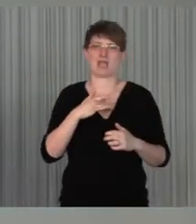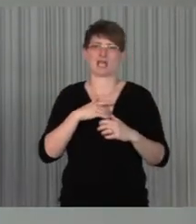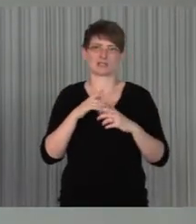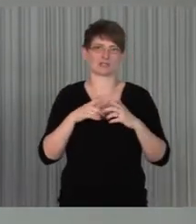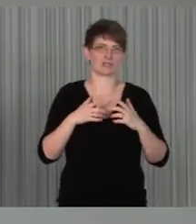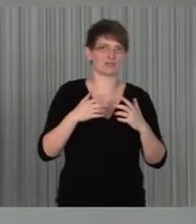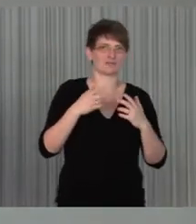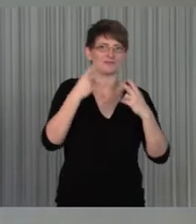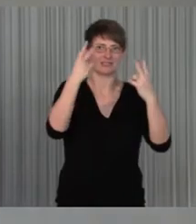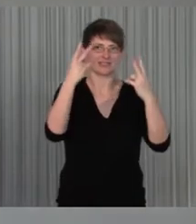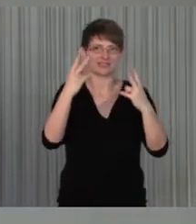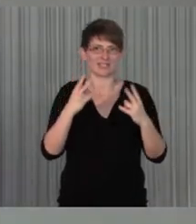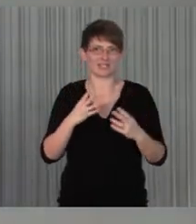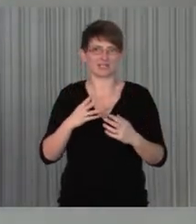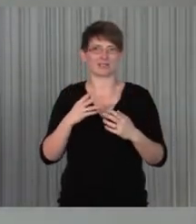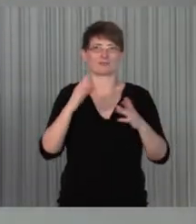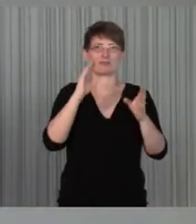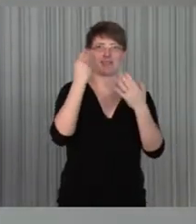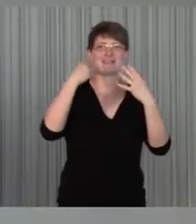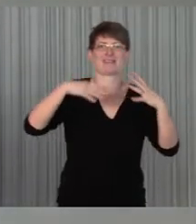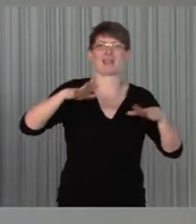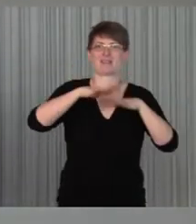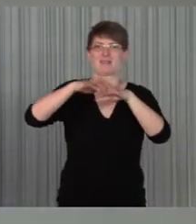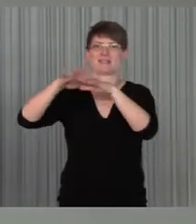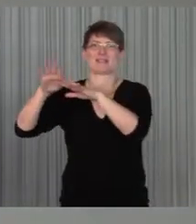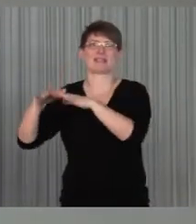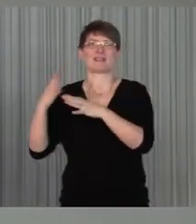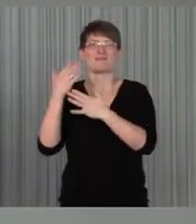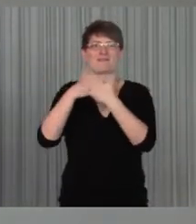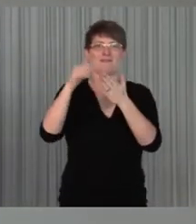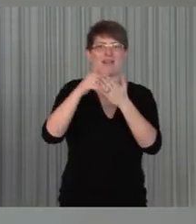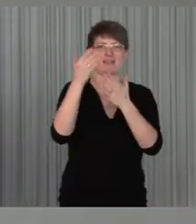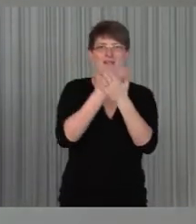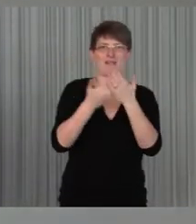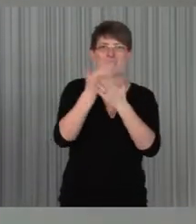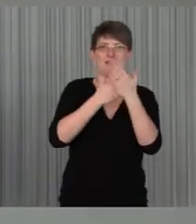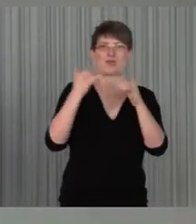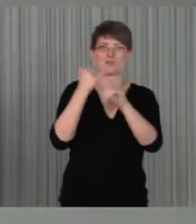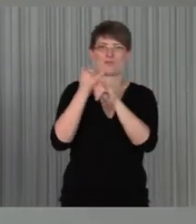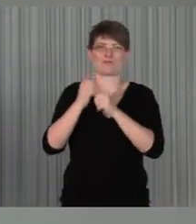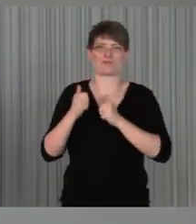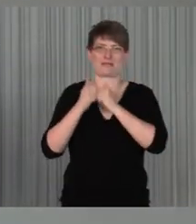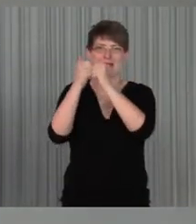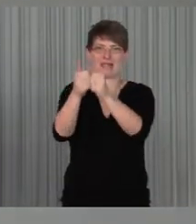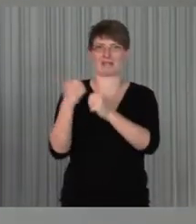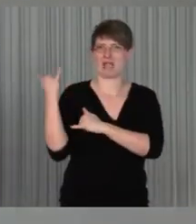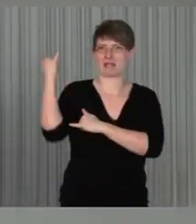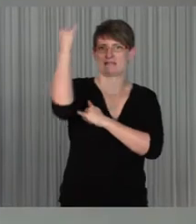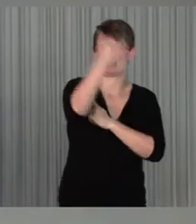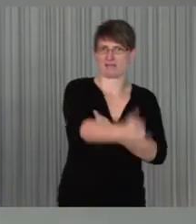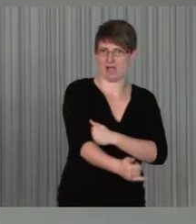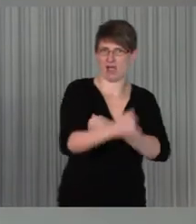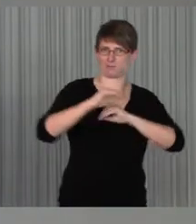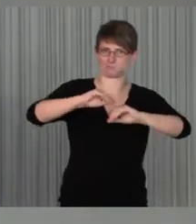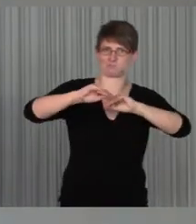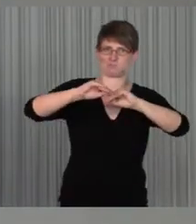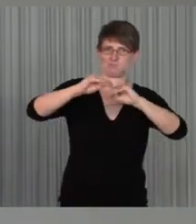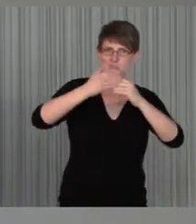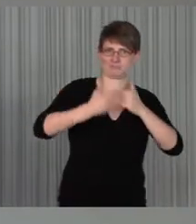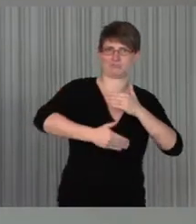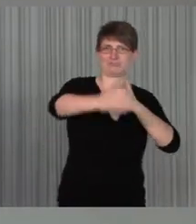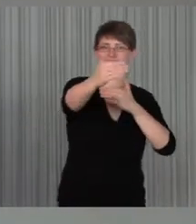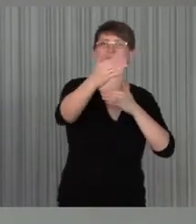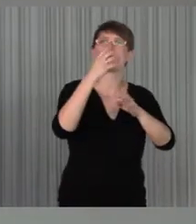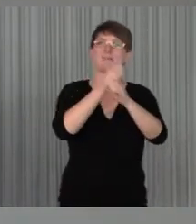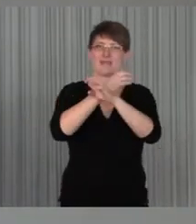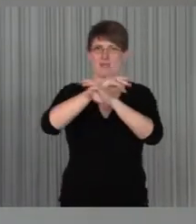sind interdisziplinäre Weiterbildung, Berufsbegleitende, die ein Jahr dauernd ziehen. Das ist immer dann ein Medienprojekt